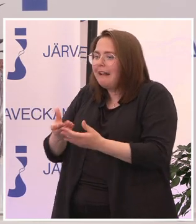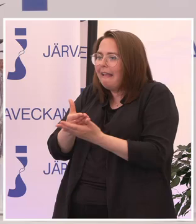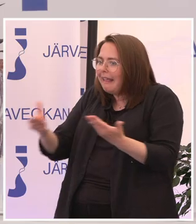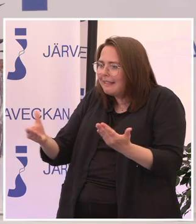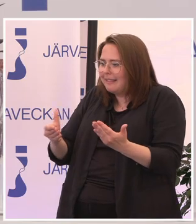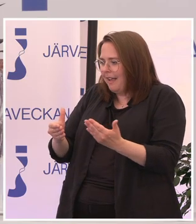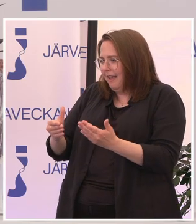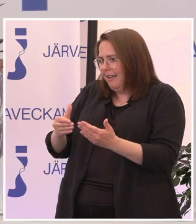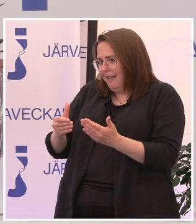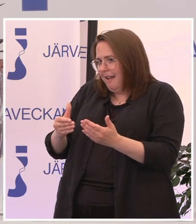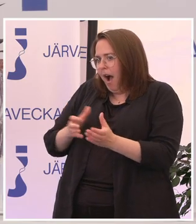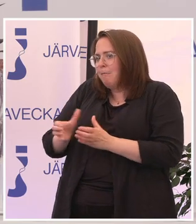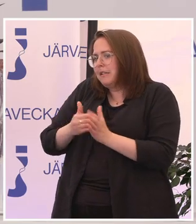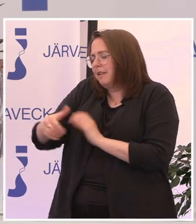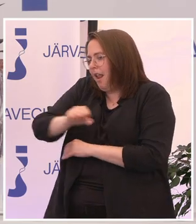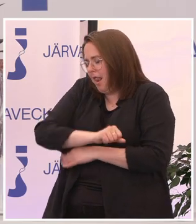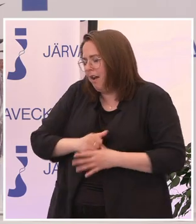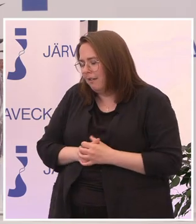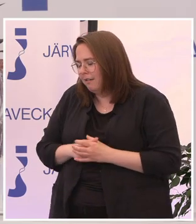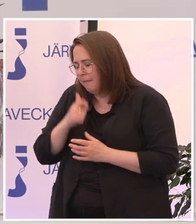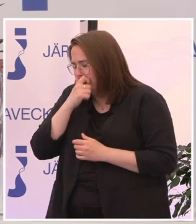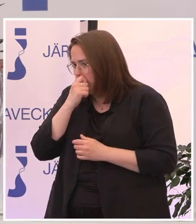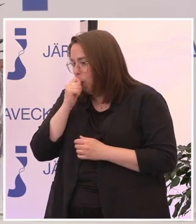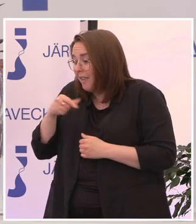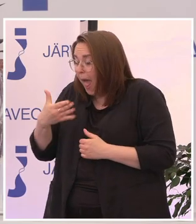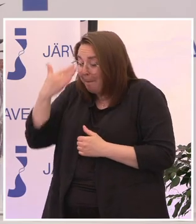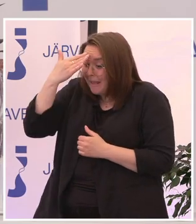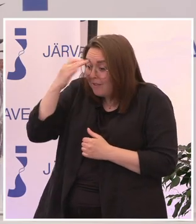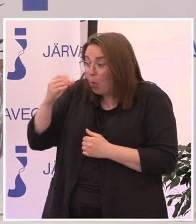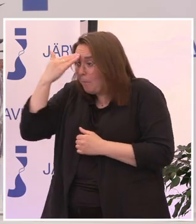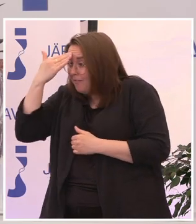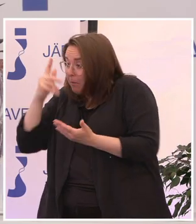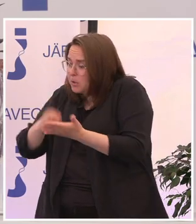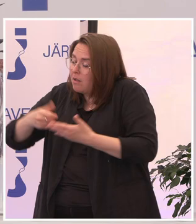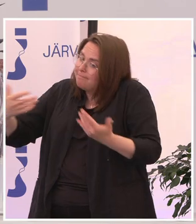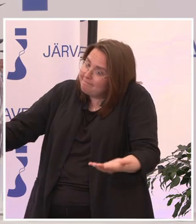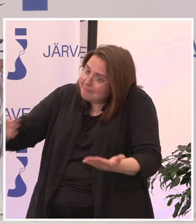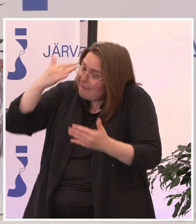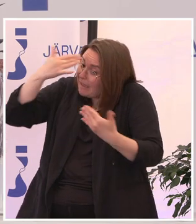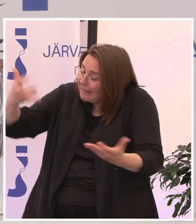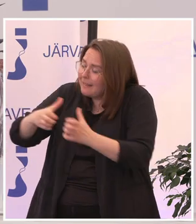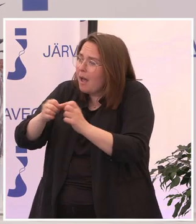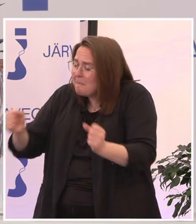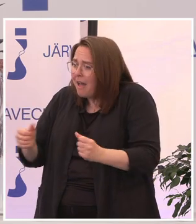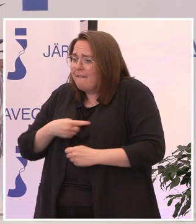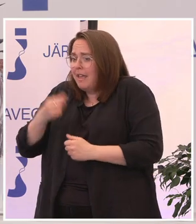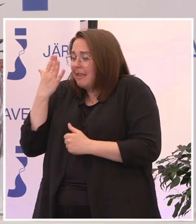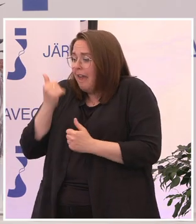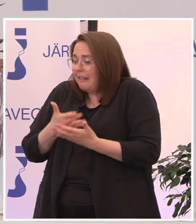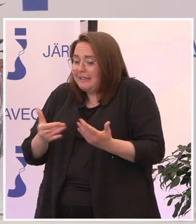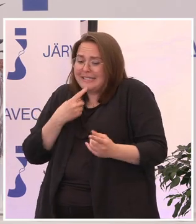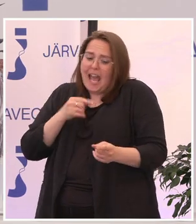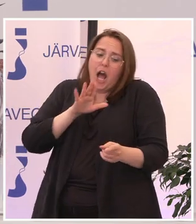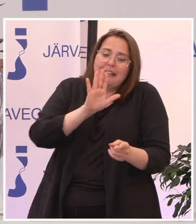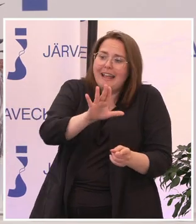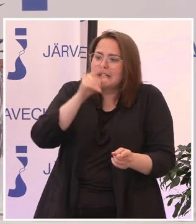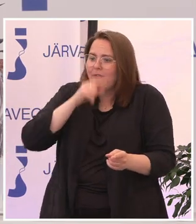göra den användbar för alla. Så det är medvetna eller omedvetna beslut som ligger bakom. Men vi kan liksom inte skylla